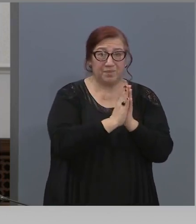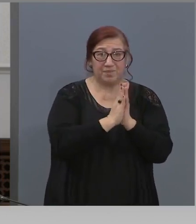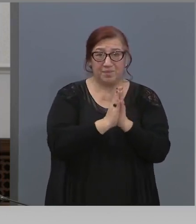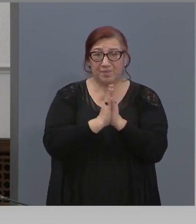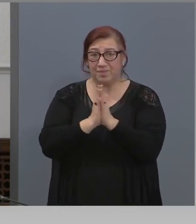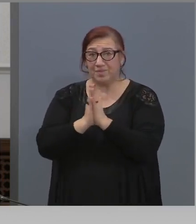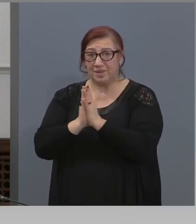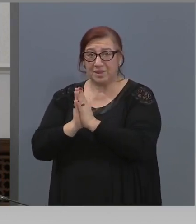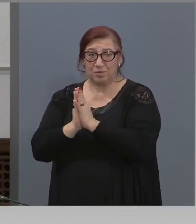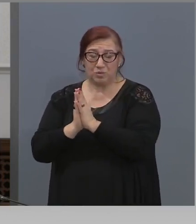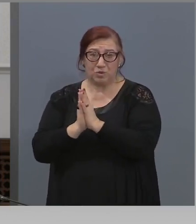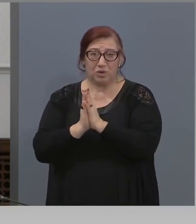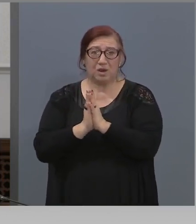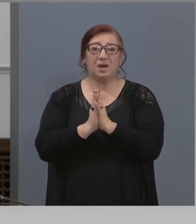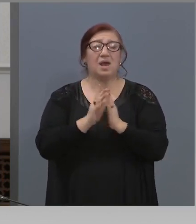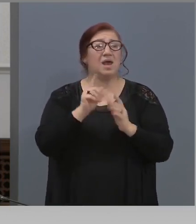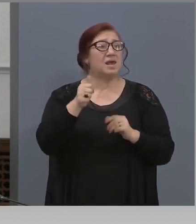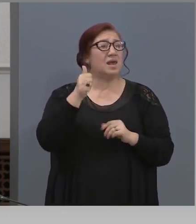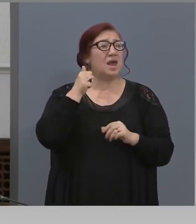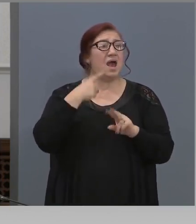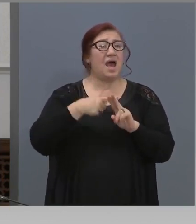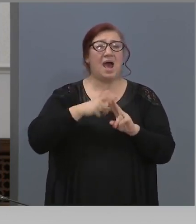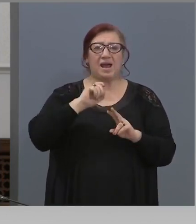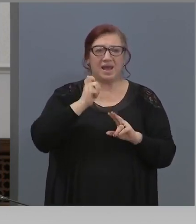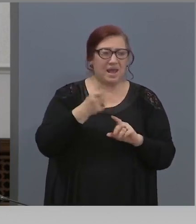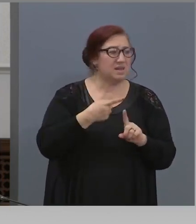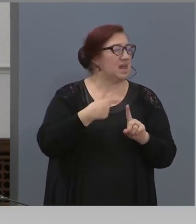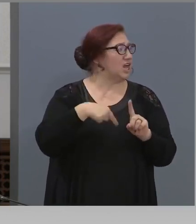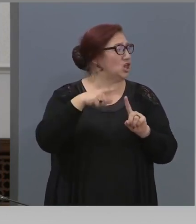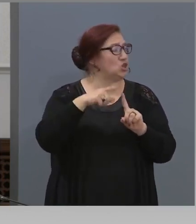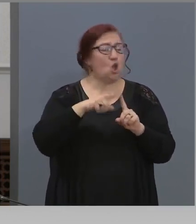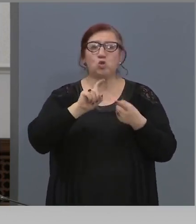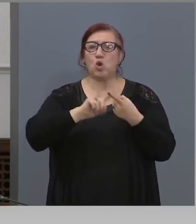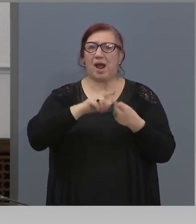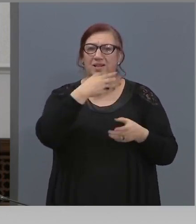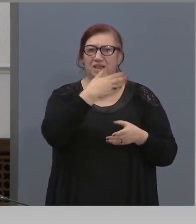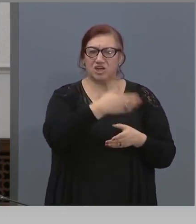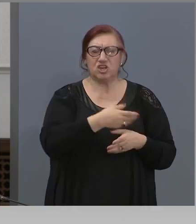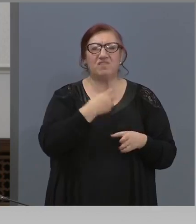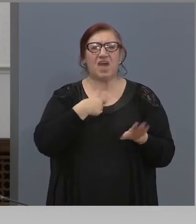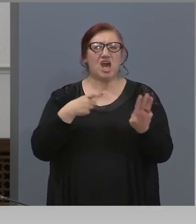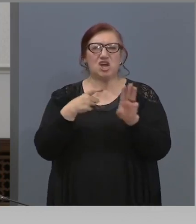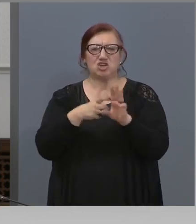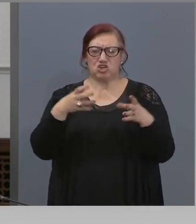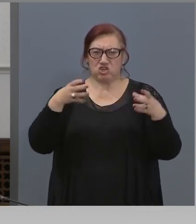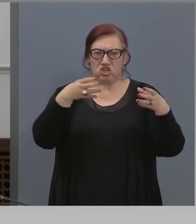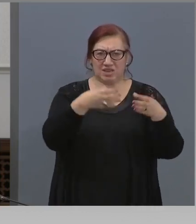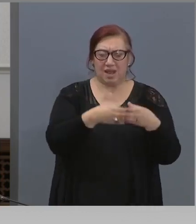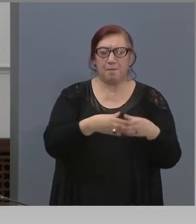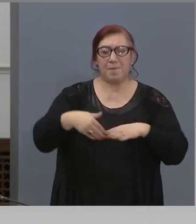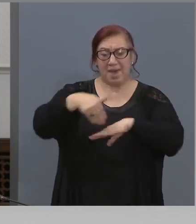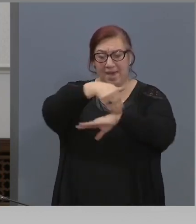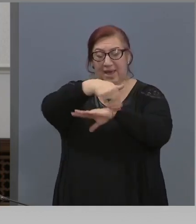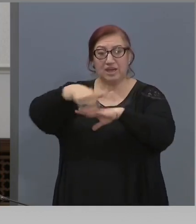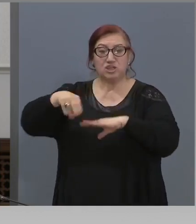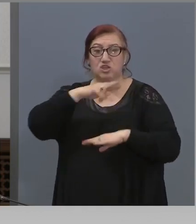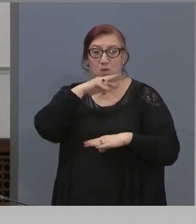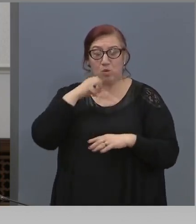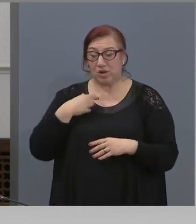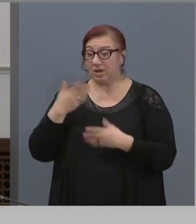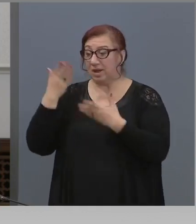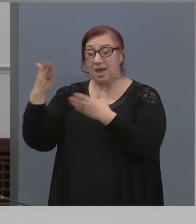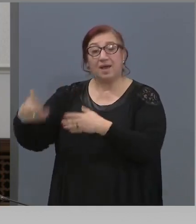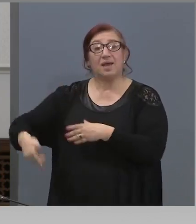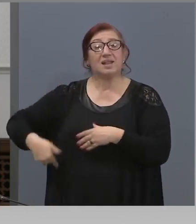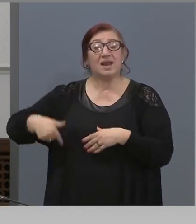И Ангел, и Тодор Кантараджиев, и штаба, и гранична полиция, и самия генерал Мотавчийски са